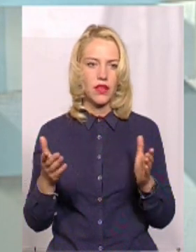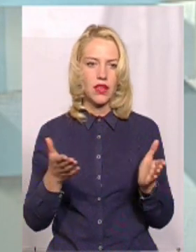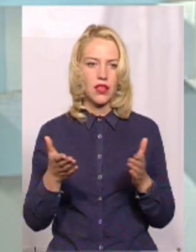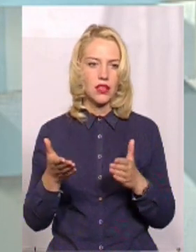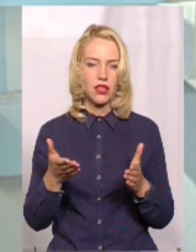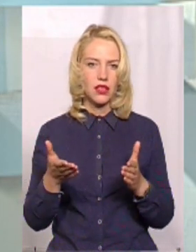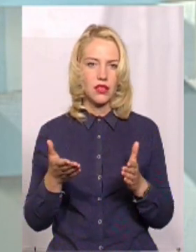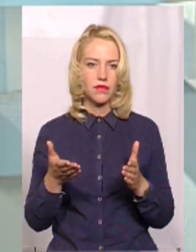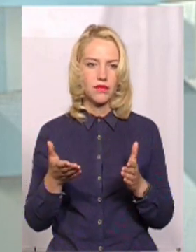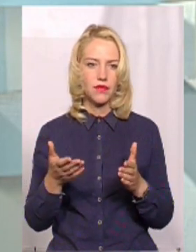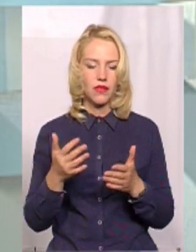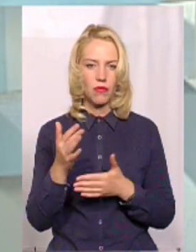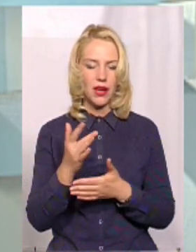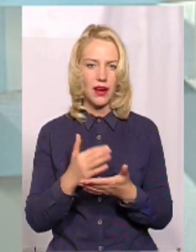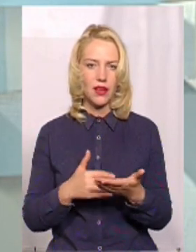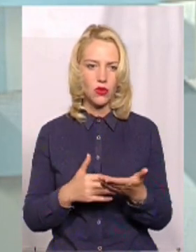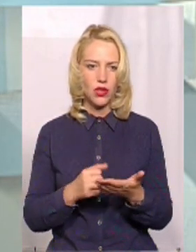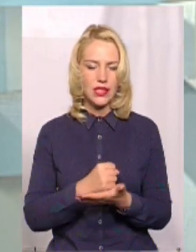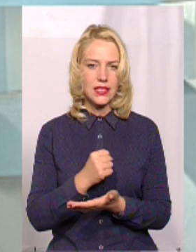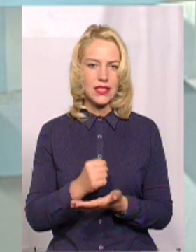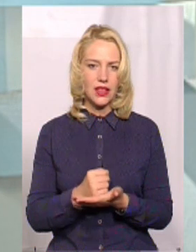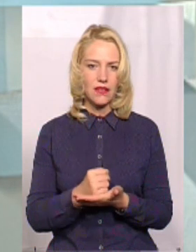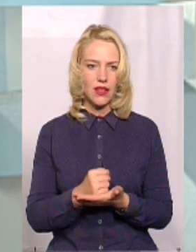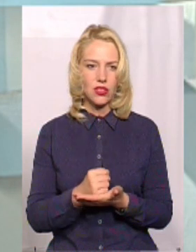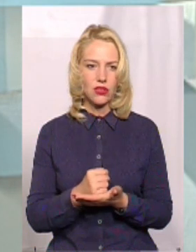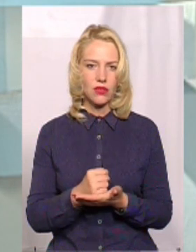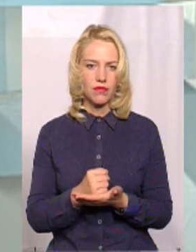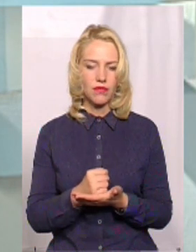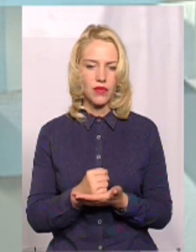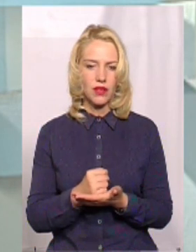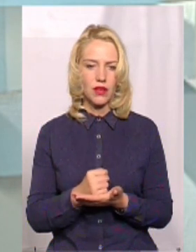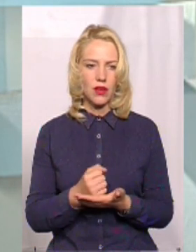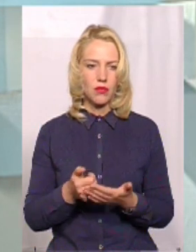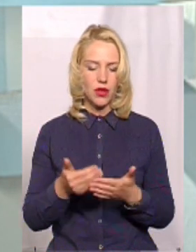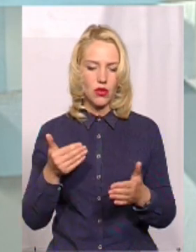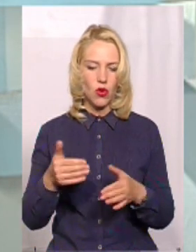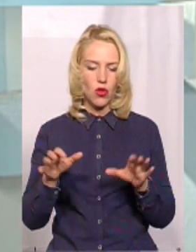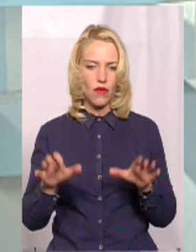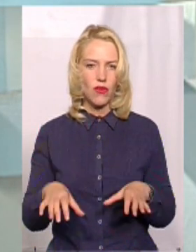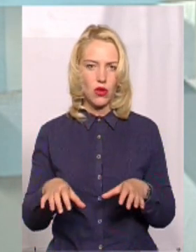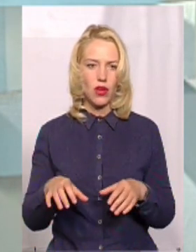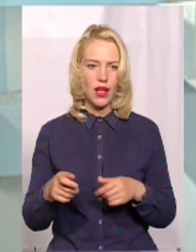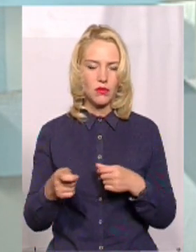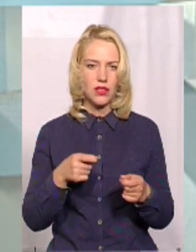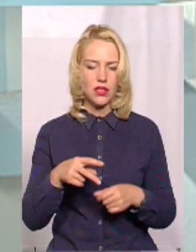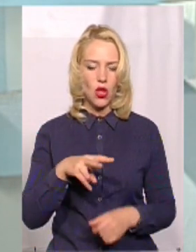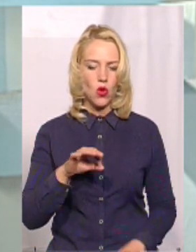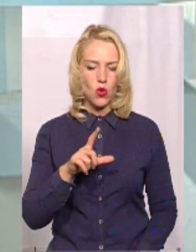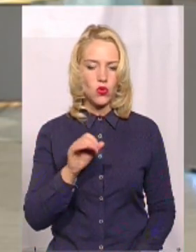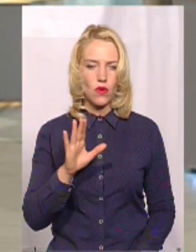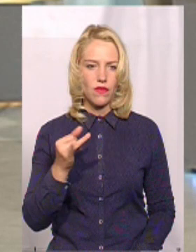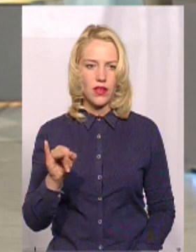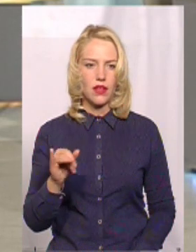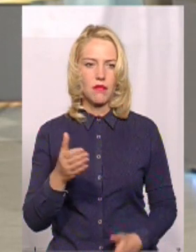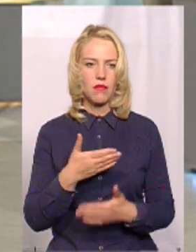які в переліку затверджено ще попереднім головою адміністрації Лузовим. Ми вже виконали